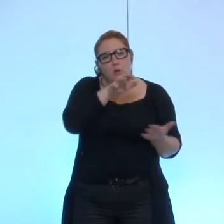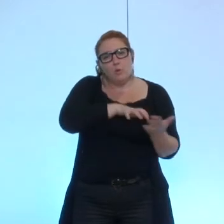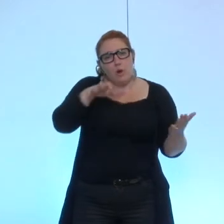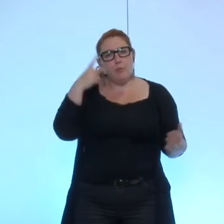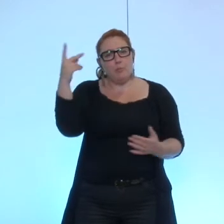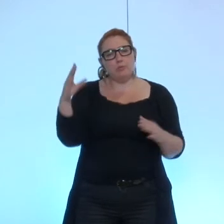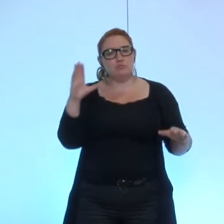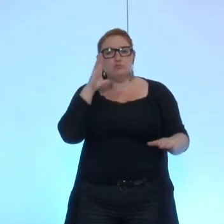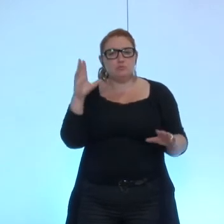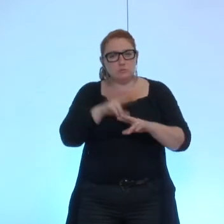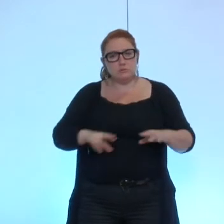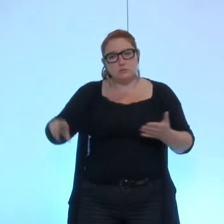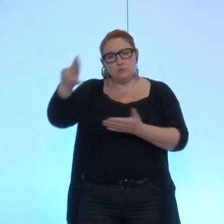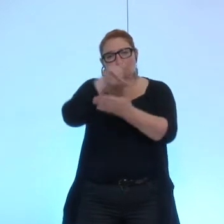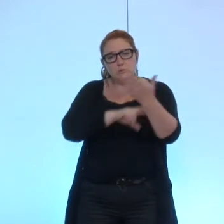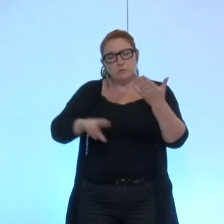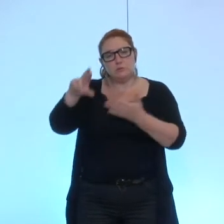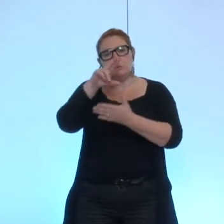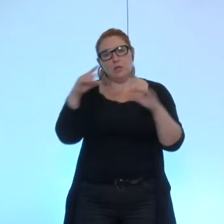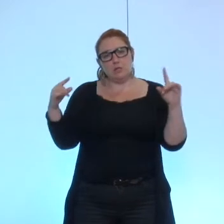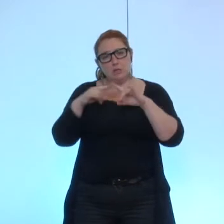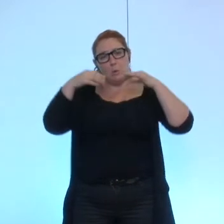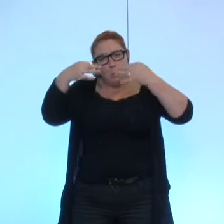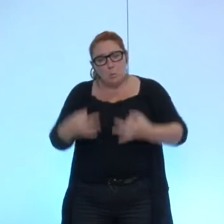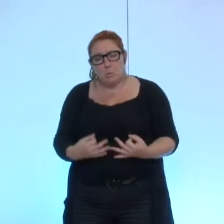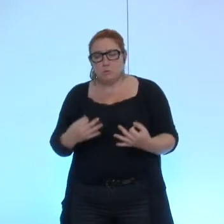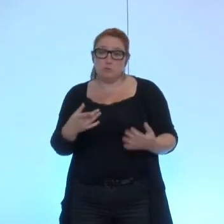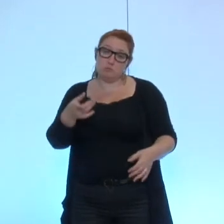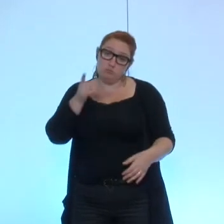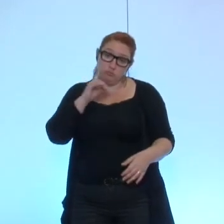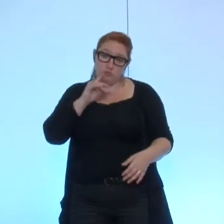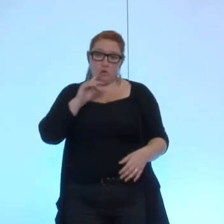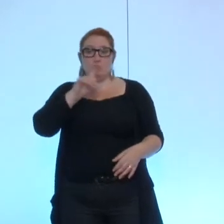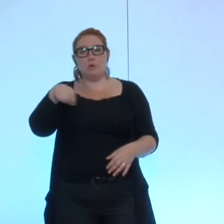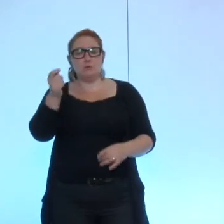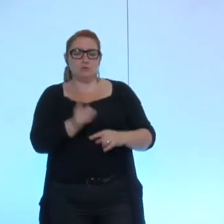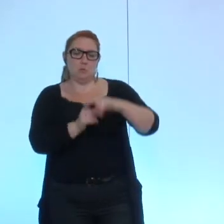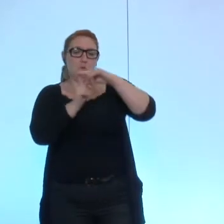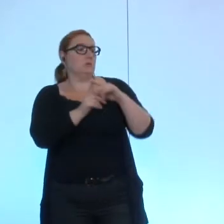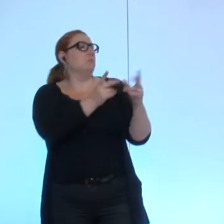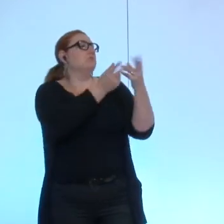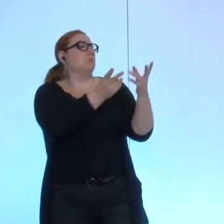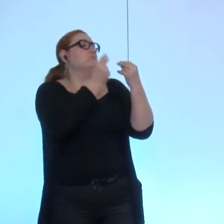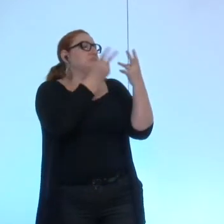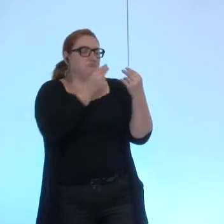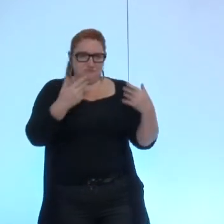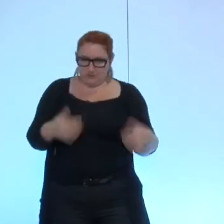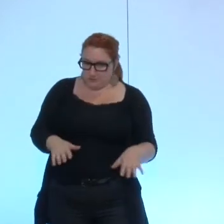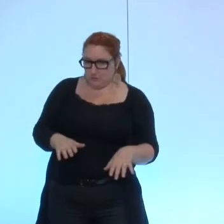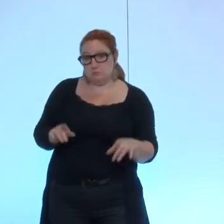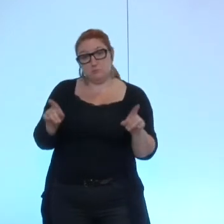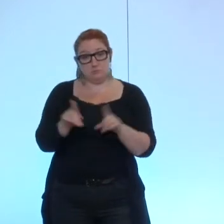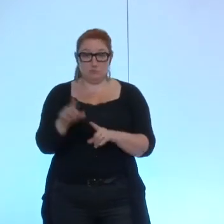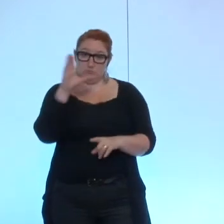la chambre régionale des comptes parce que s'il y a quelques éléments positifs qui ont été rappelés à l'instant il y a